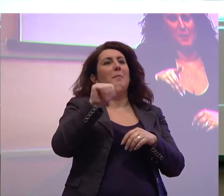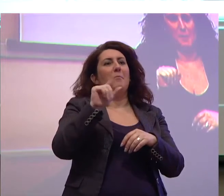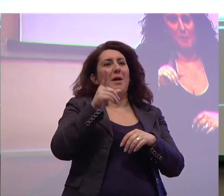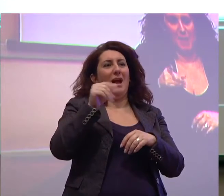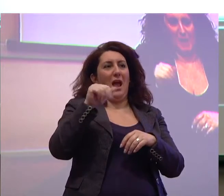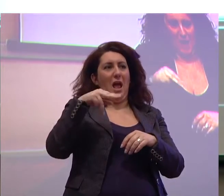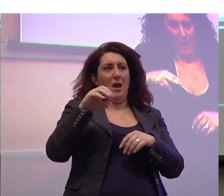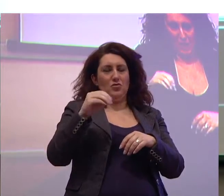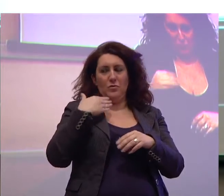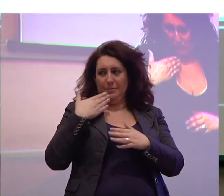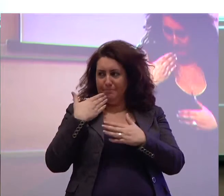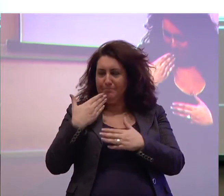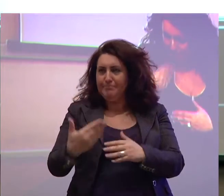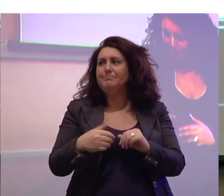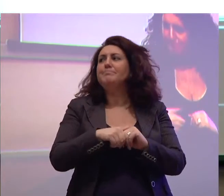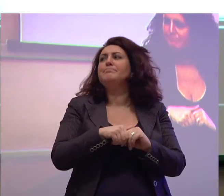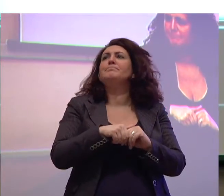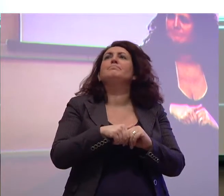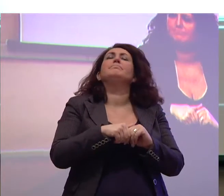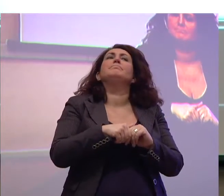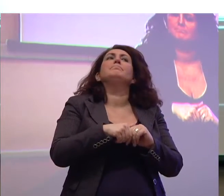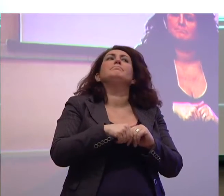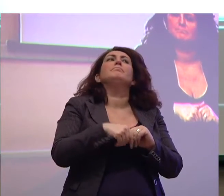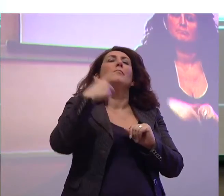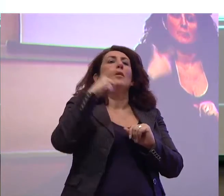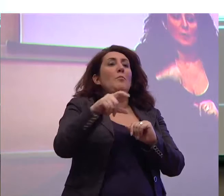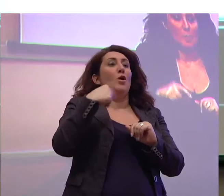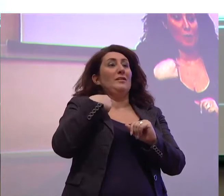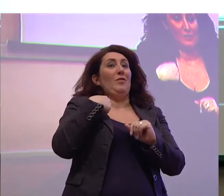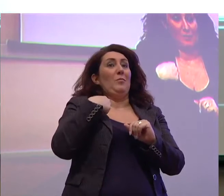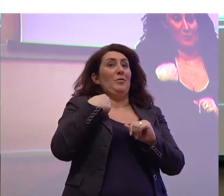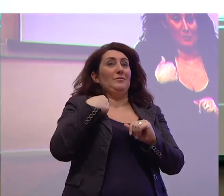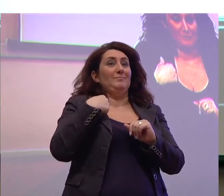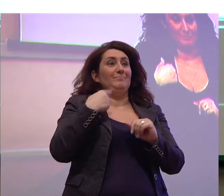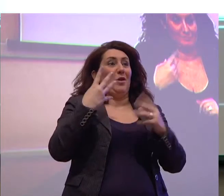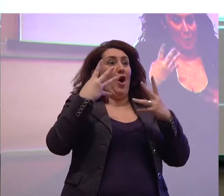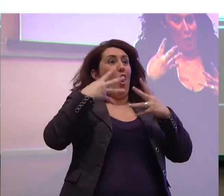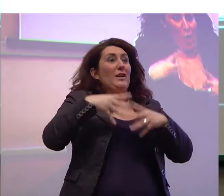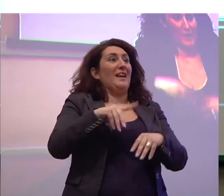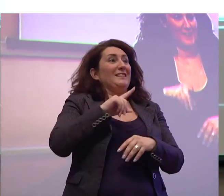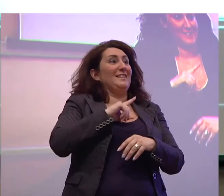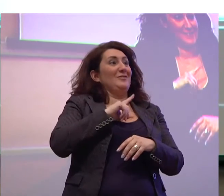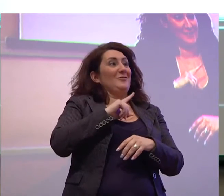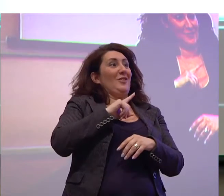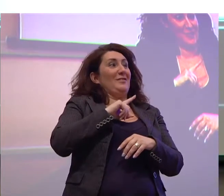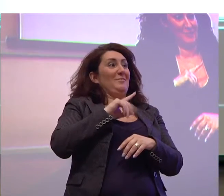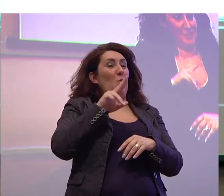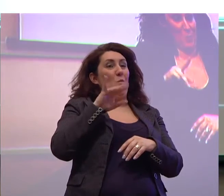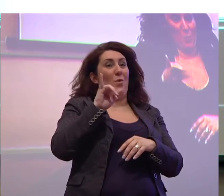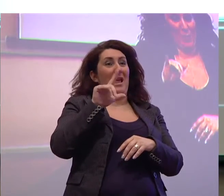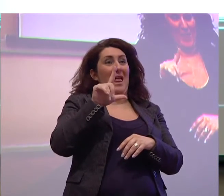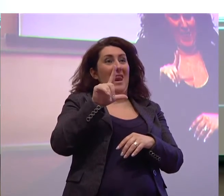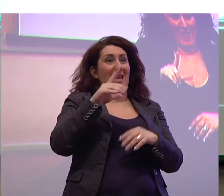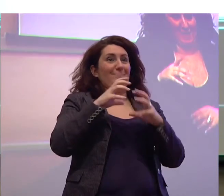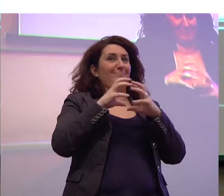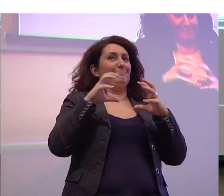perché mi ha dato, a nome della mia organizzazione, della UIL, la possibilità